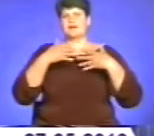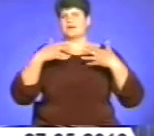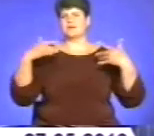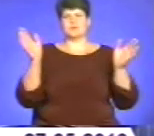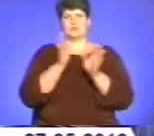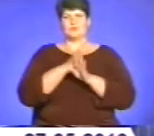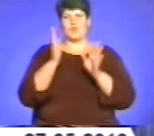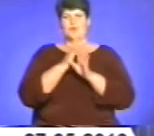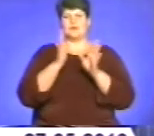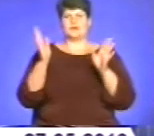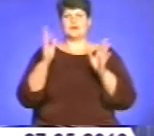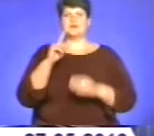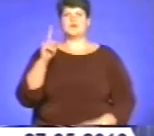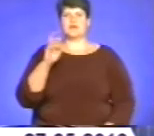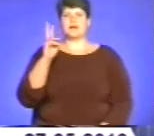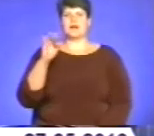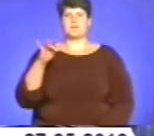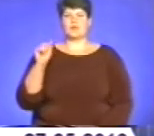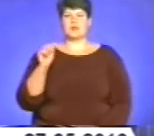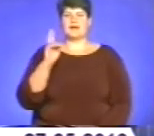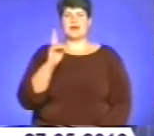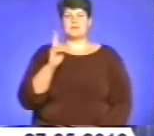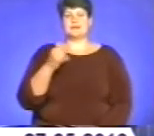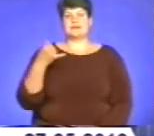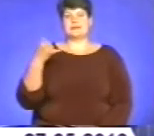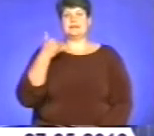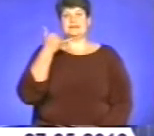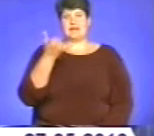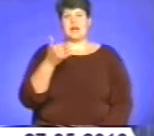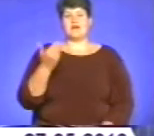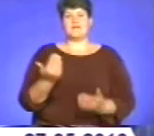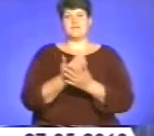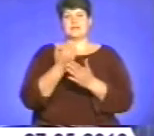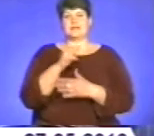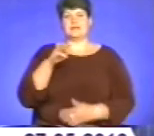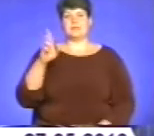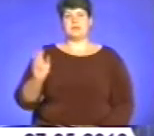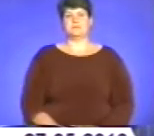погоди. Зоя Карп'юк, Кременець, спеціально для Вістей ТТБ.